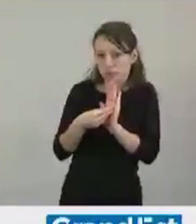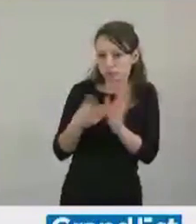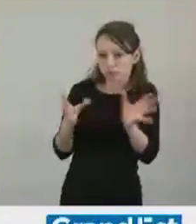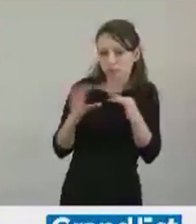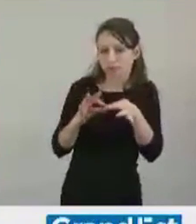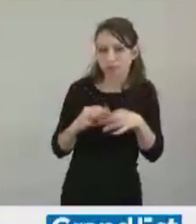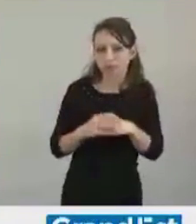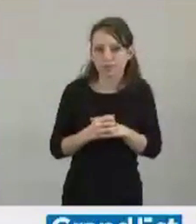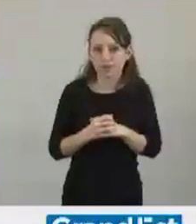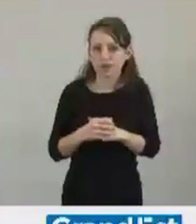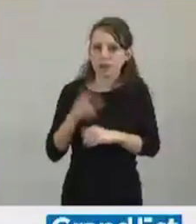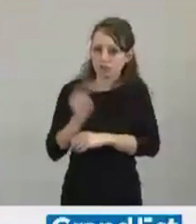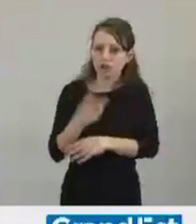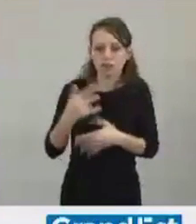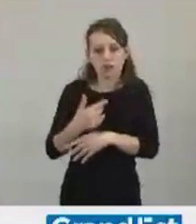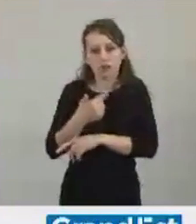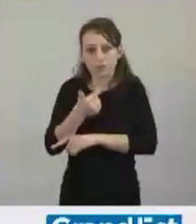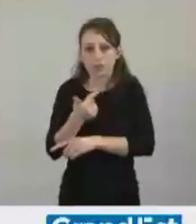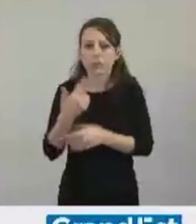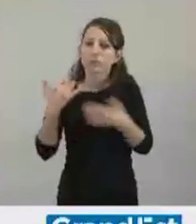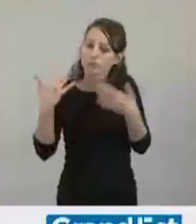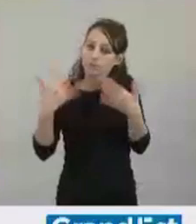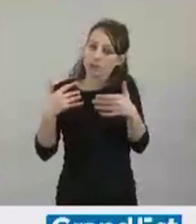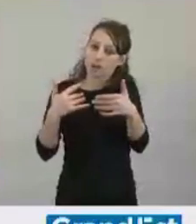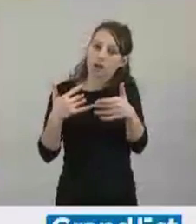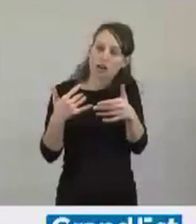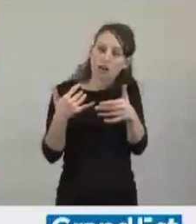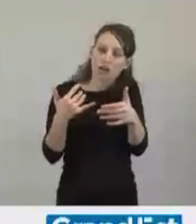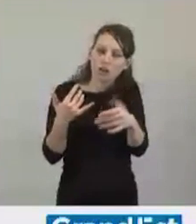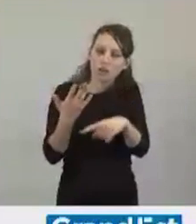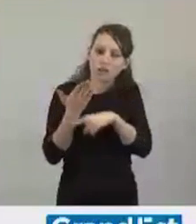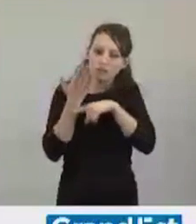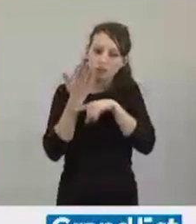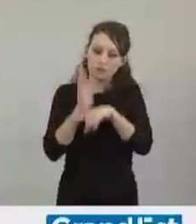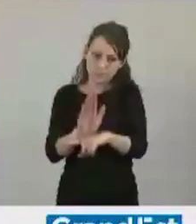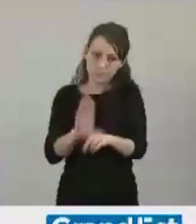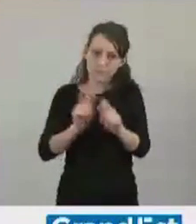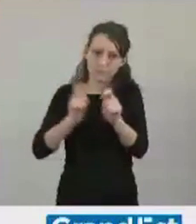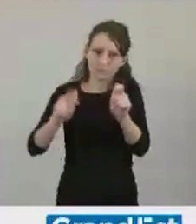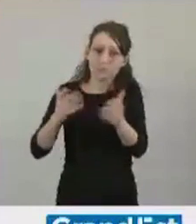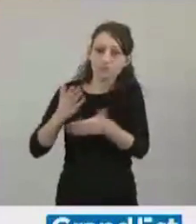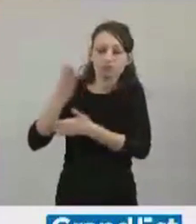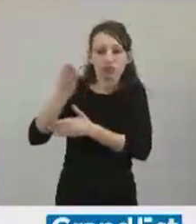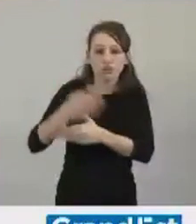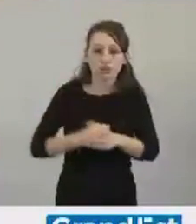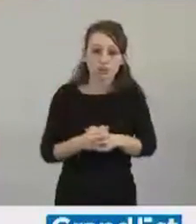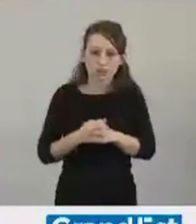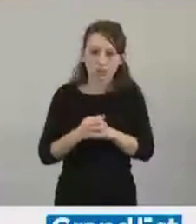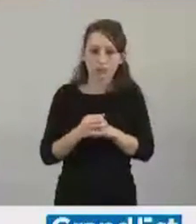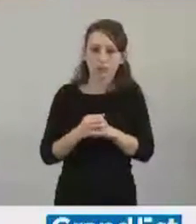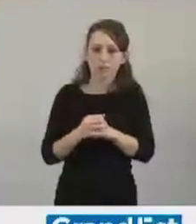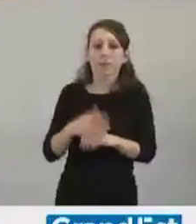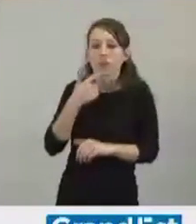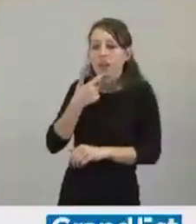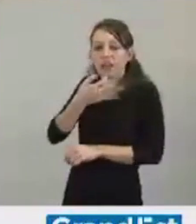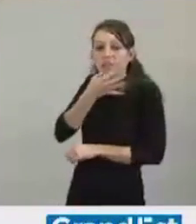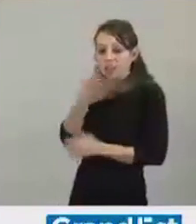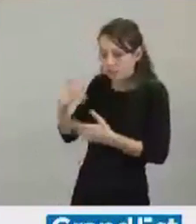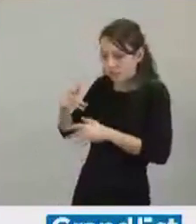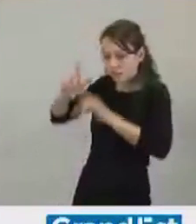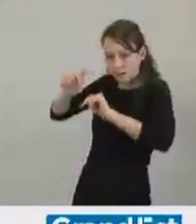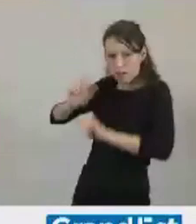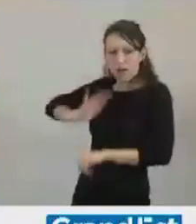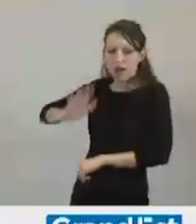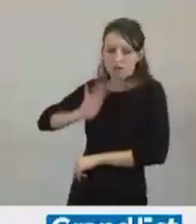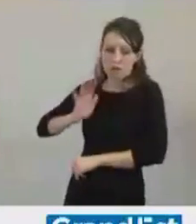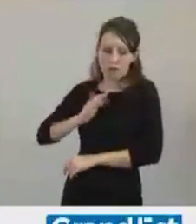rencontrent un très large succès. Je ne reviendrai pas sur le plan Usine du futur, dont on nous dit qu'il existait déjà. Je rappelle qu'il y a néanmoins une nuance